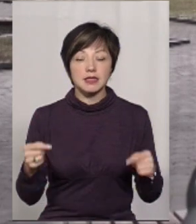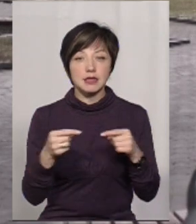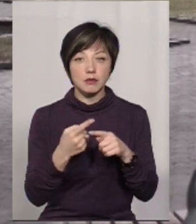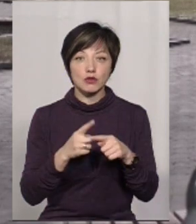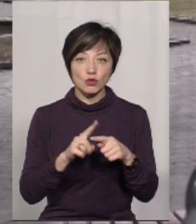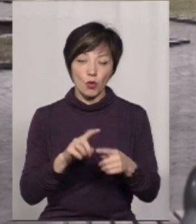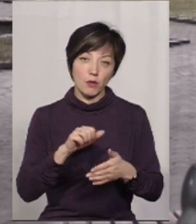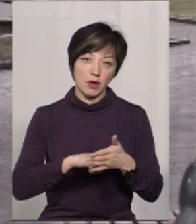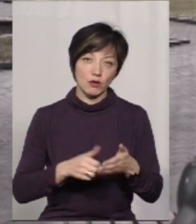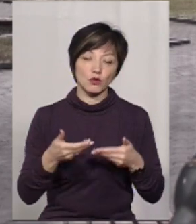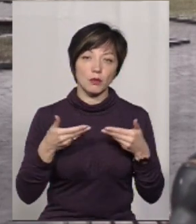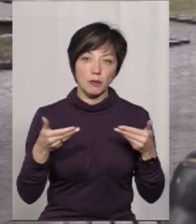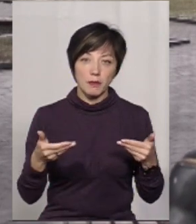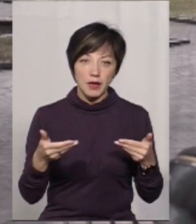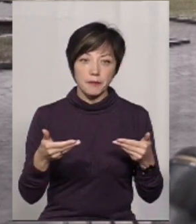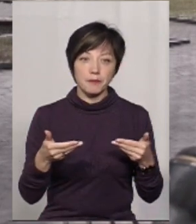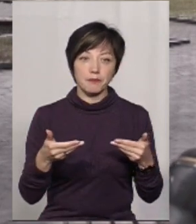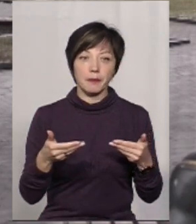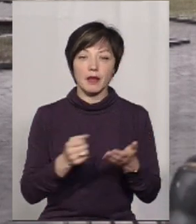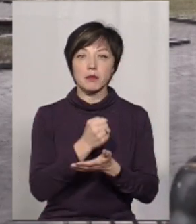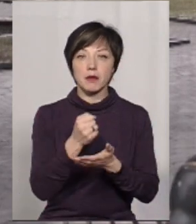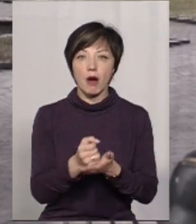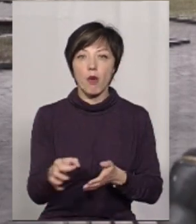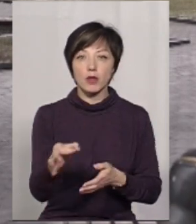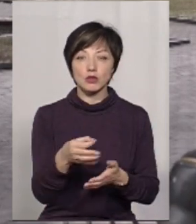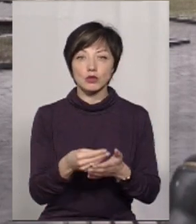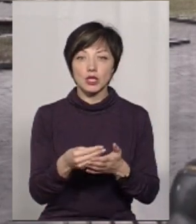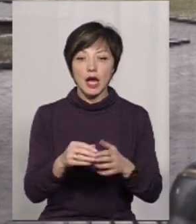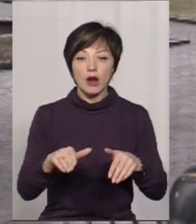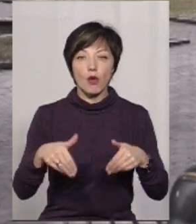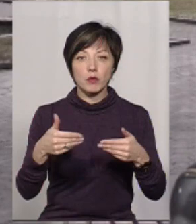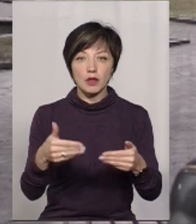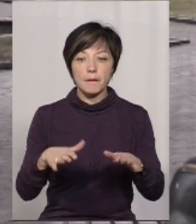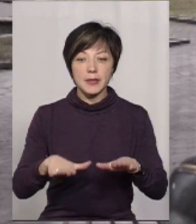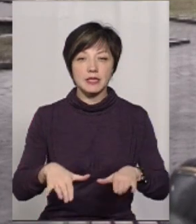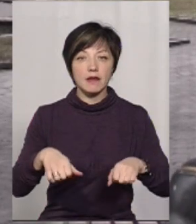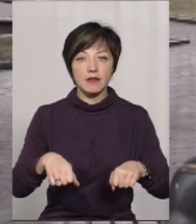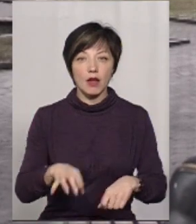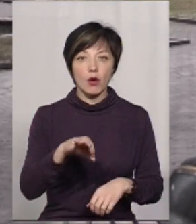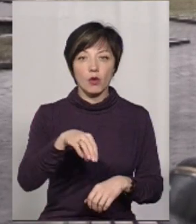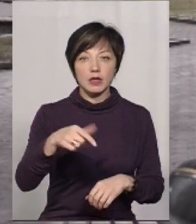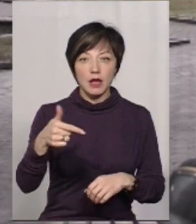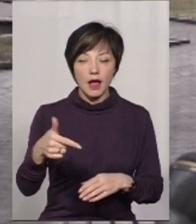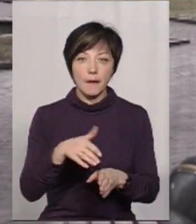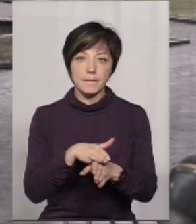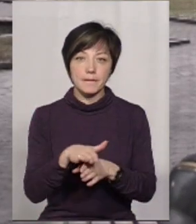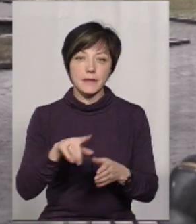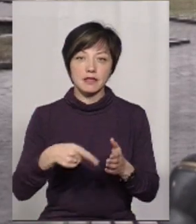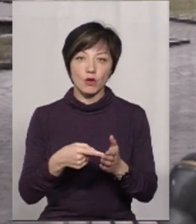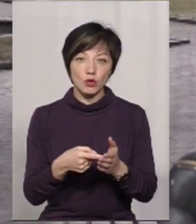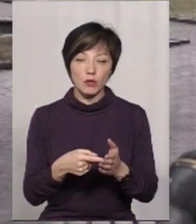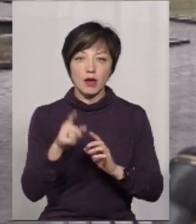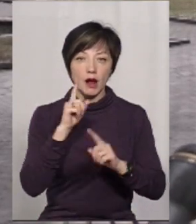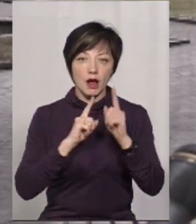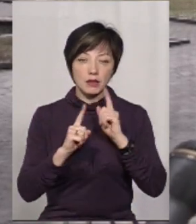приводу ми, приймаючи обласний бюджет, рекомендуємо органам місцевої влади, ОТГ, міського виконкома, тобто міським